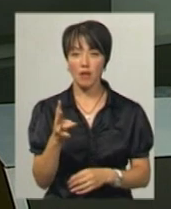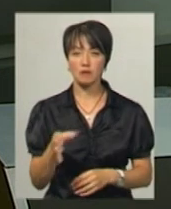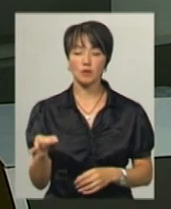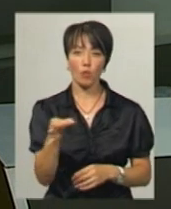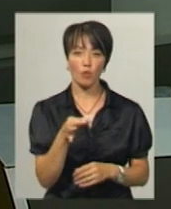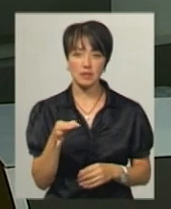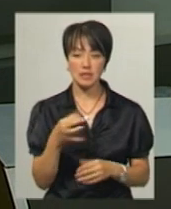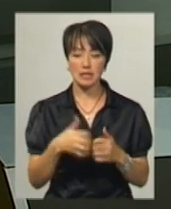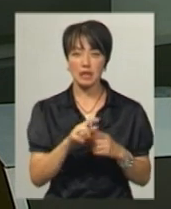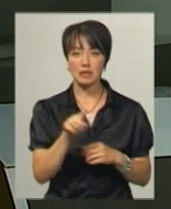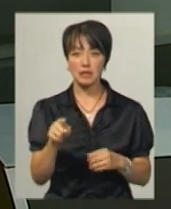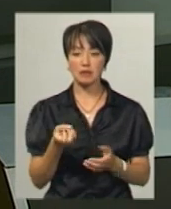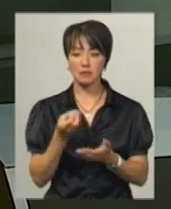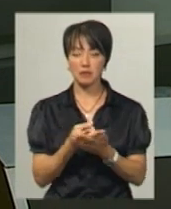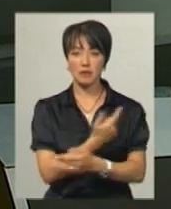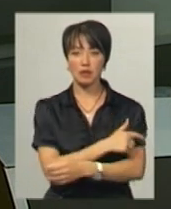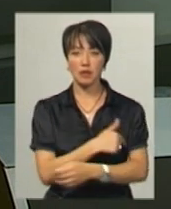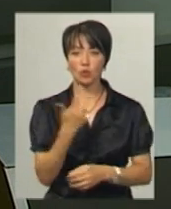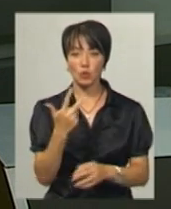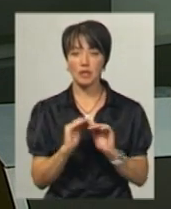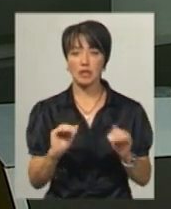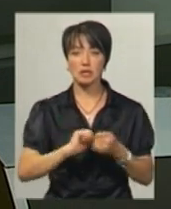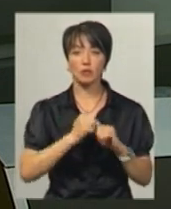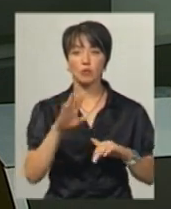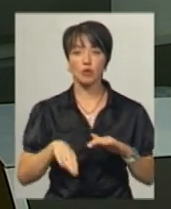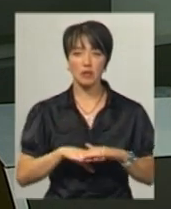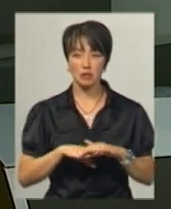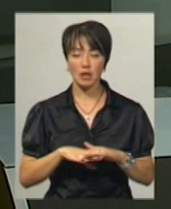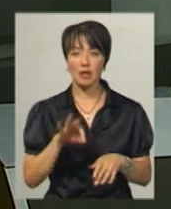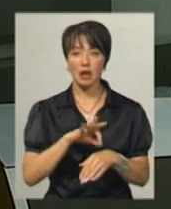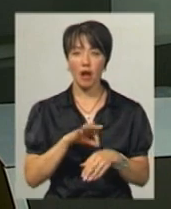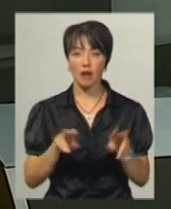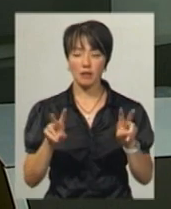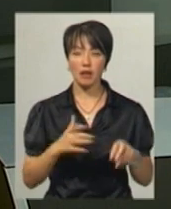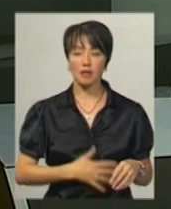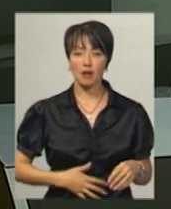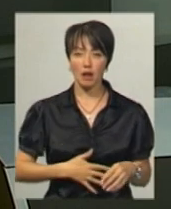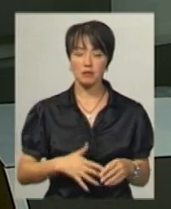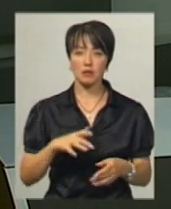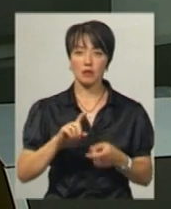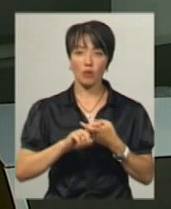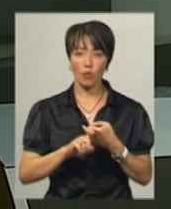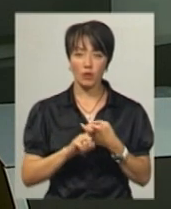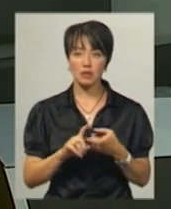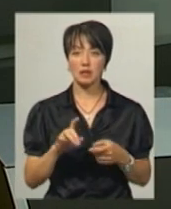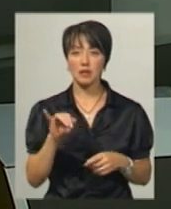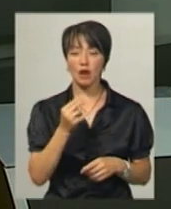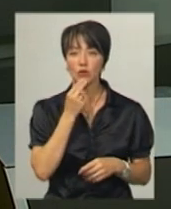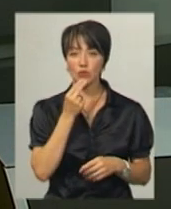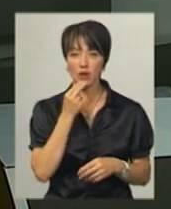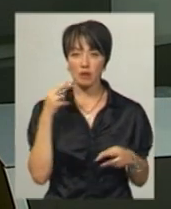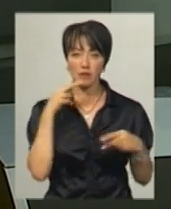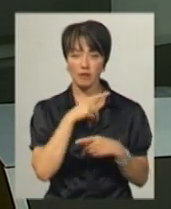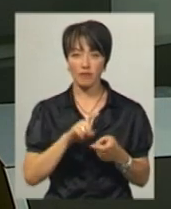області. Серед них на лікарняному ліжку і троє дітей з Кам'янця-Подільського. «Діагнози – ентерит, гастро-ентероколіт та харчова